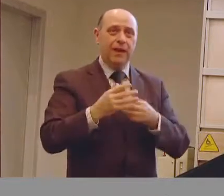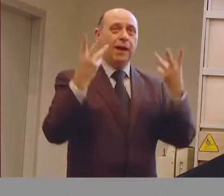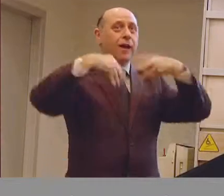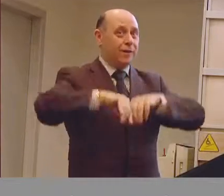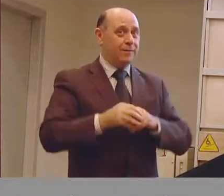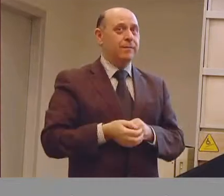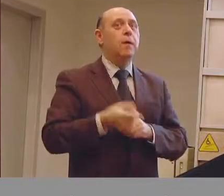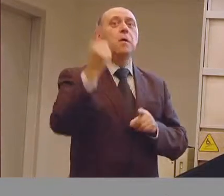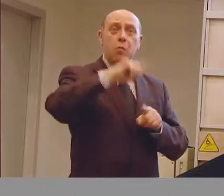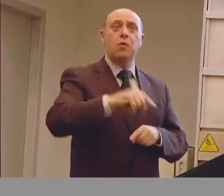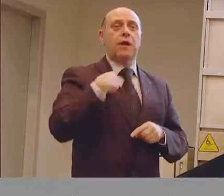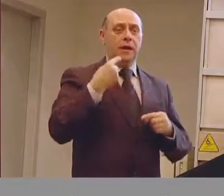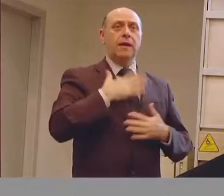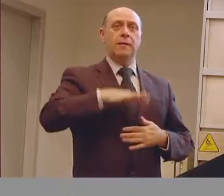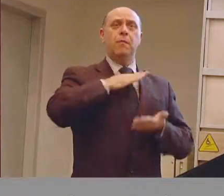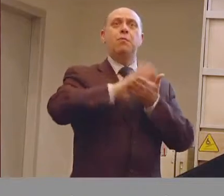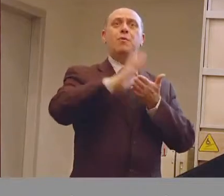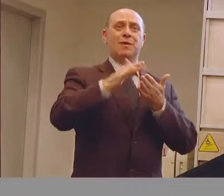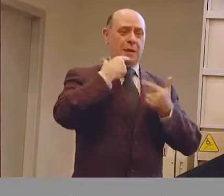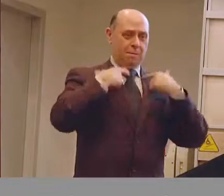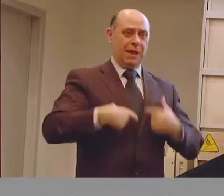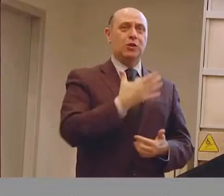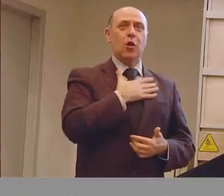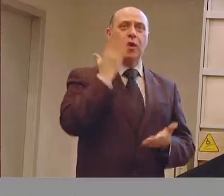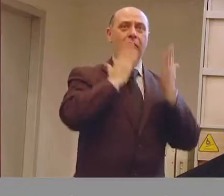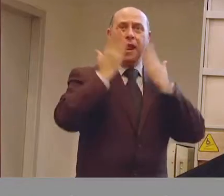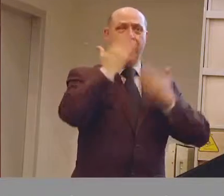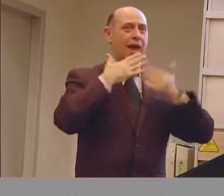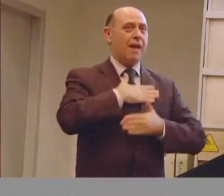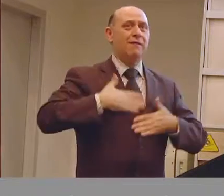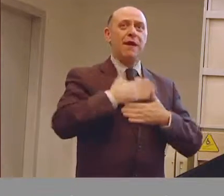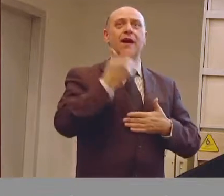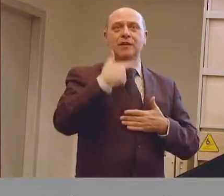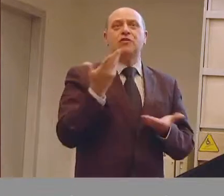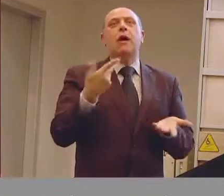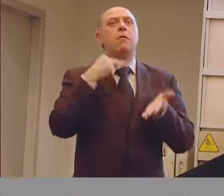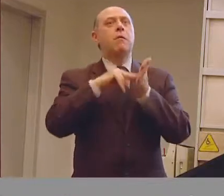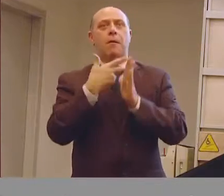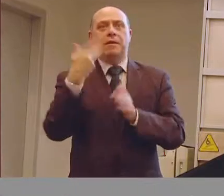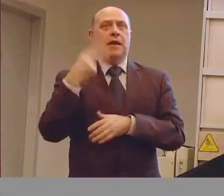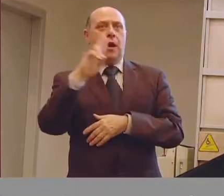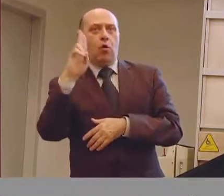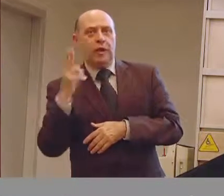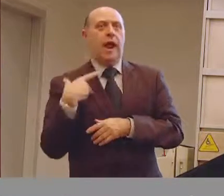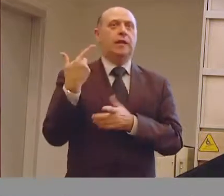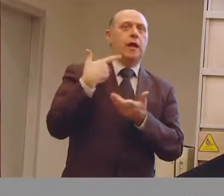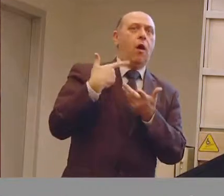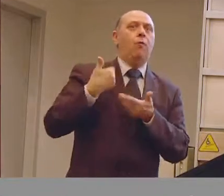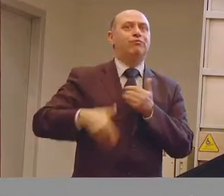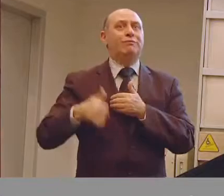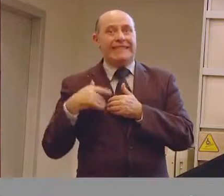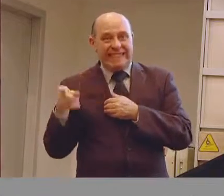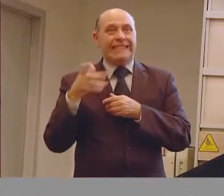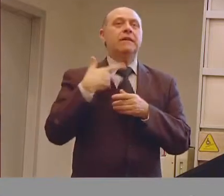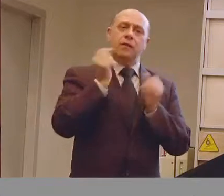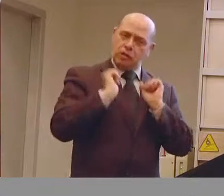del settore cura e igiene alla persona dove ci occupiamo delle problematiche legate alla continenza e all'incontinenza trattiamo anche l'arredo accessibile